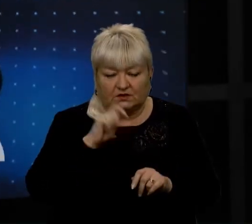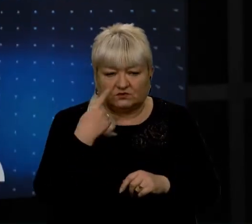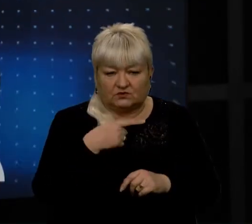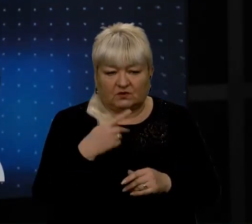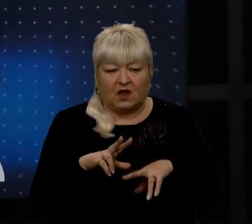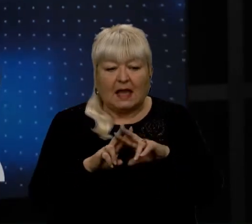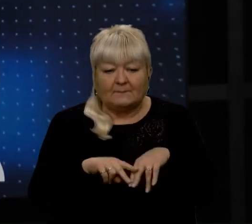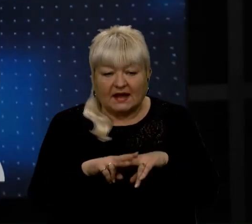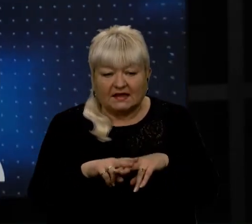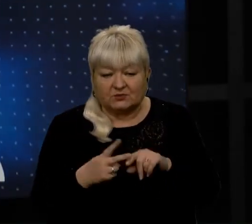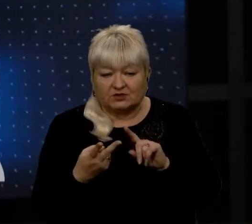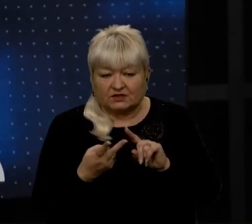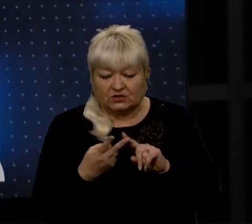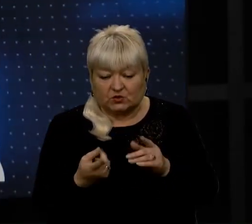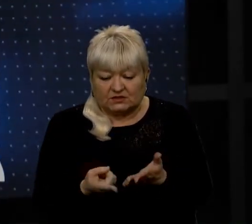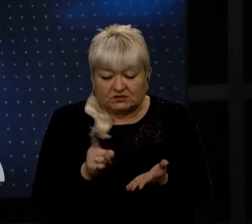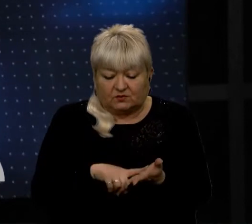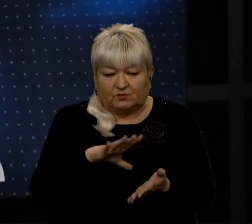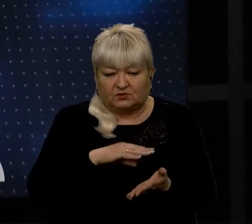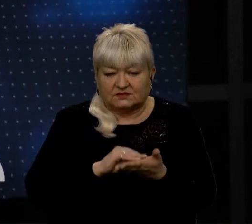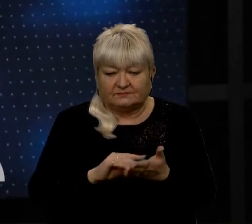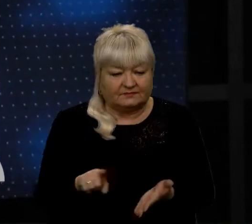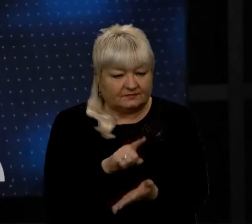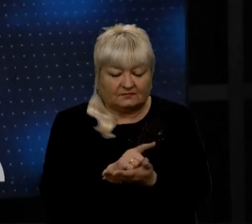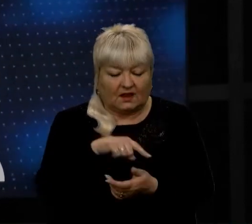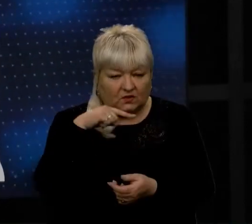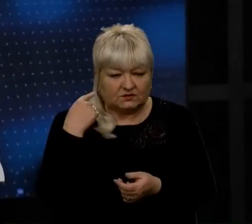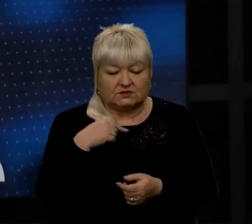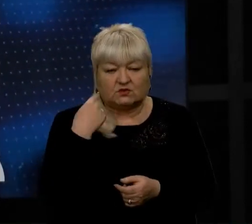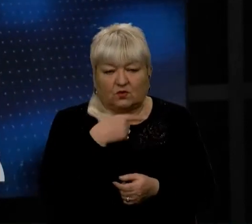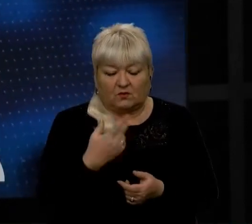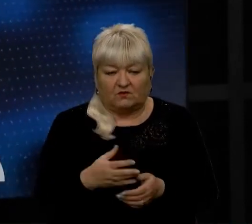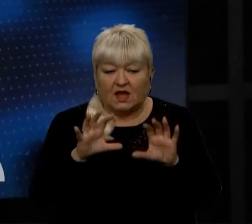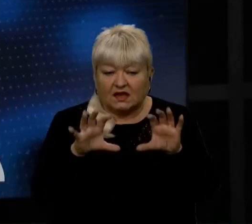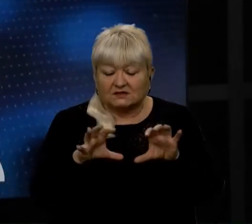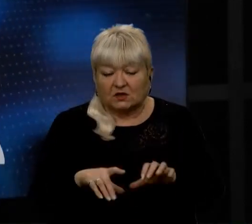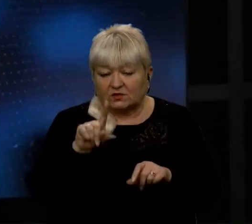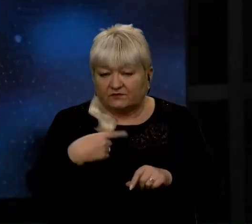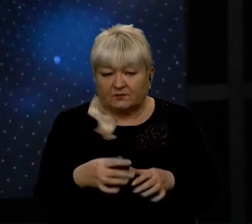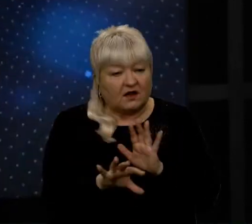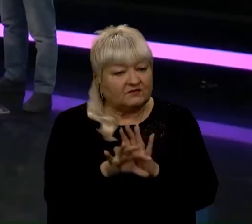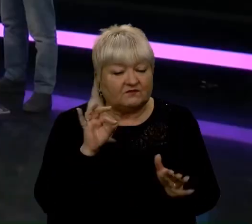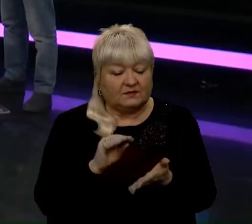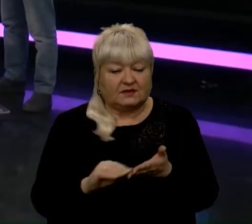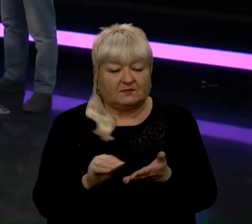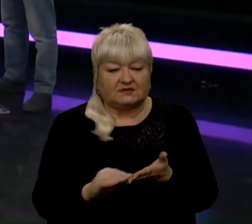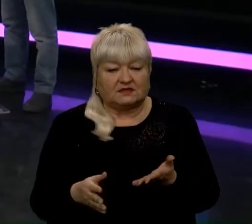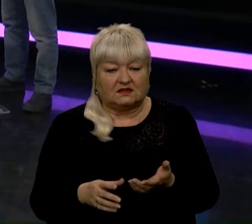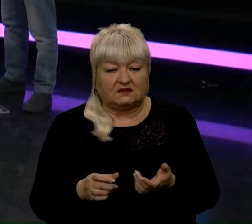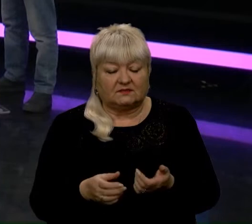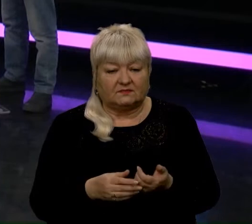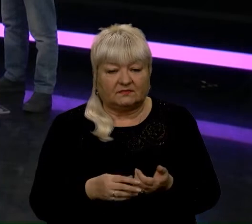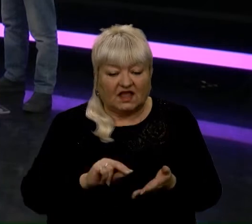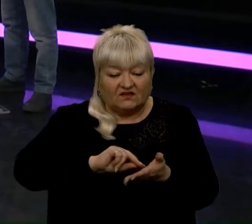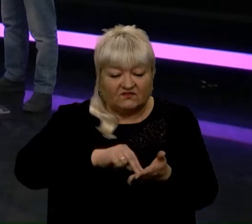паспорті на другій сторінці було записано обов'язково російською мовою. Хоч закон вимагав на вибір писати. Чеки платіжних